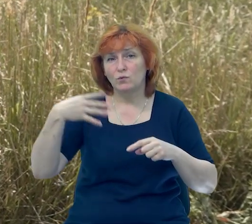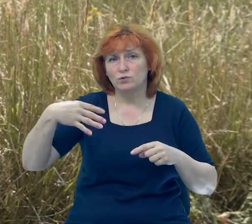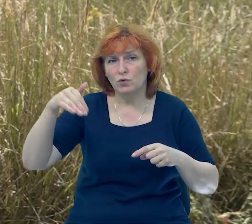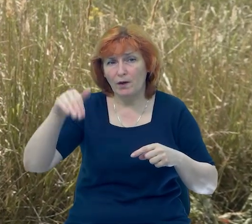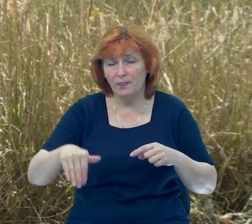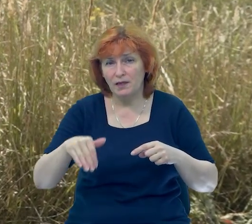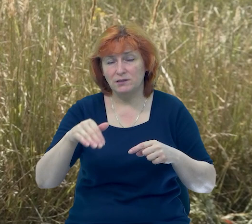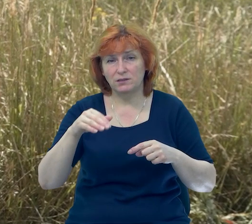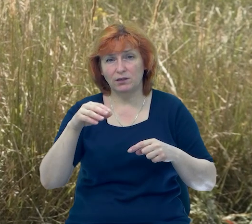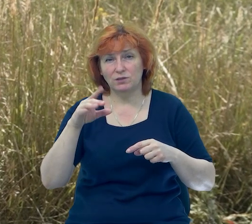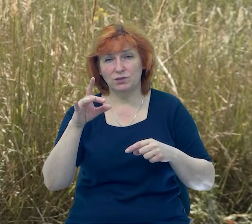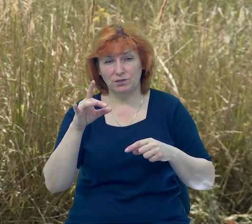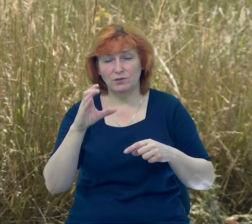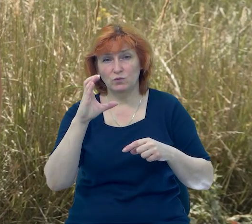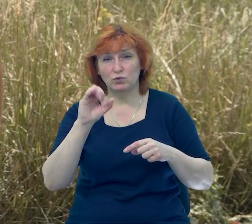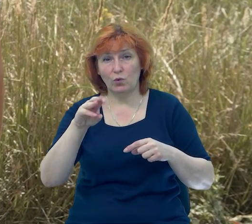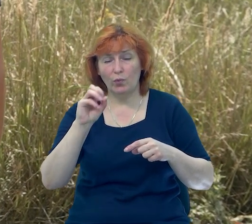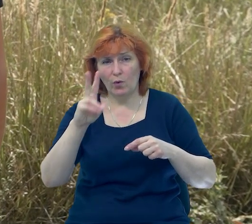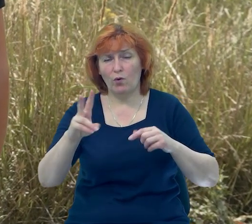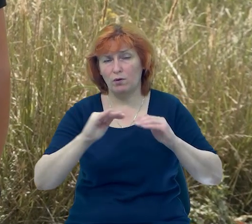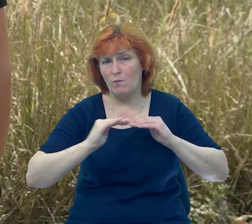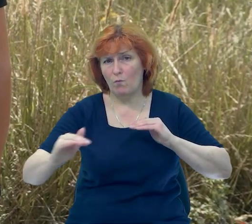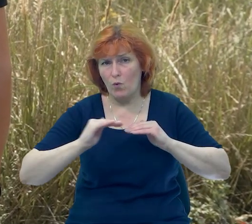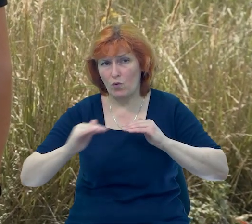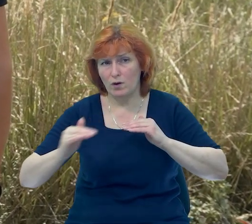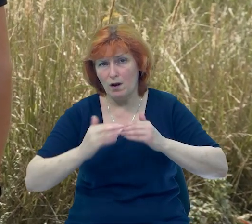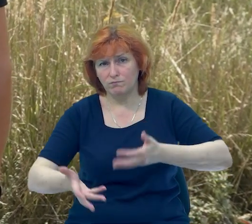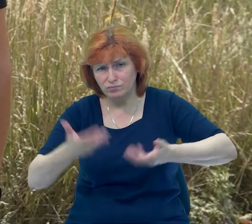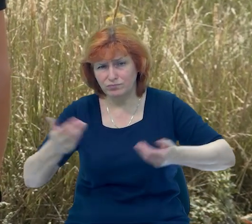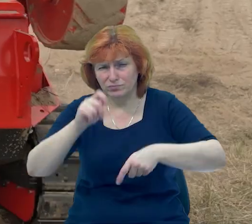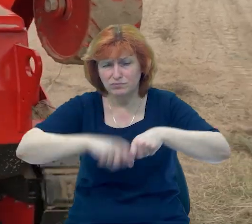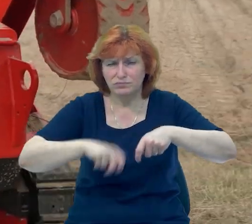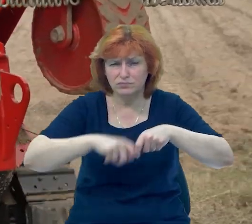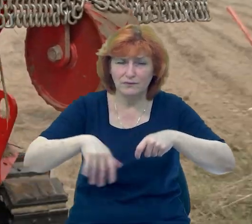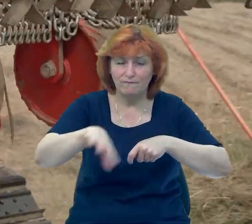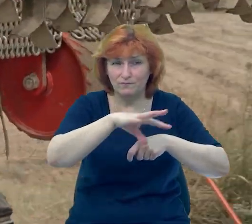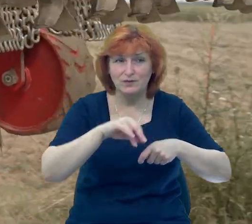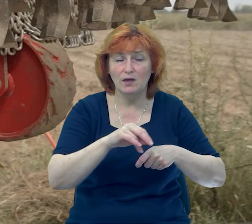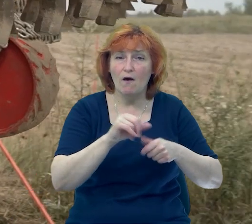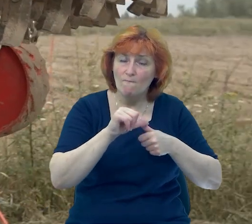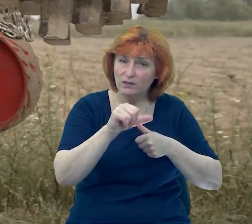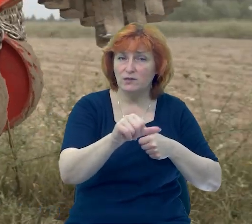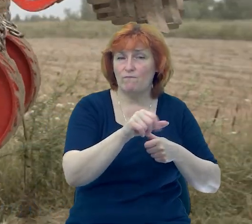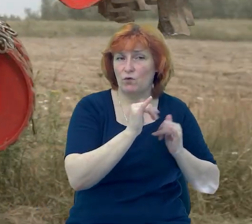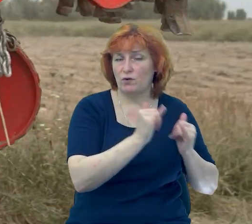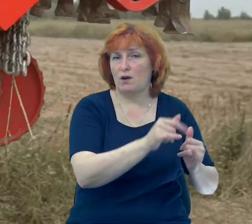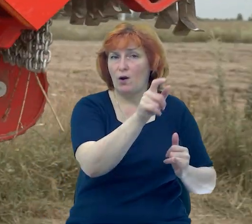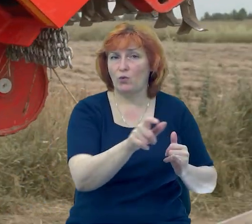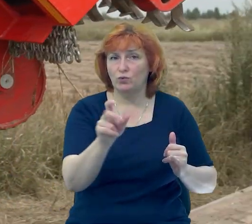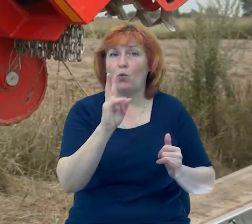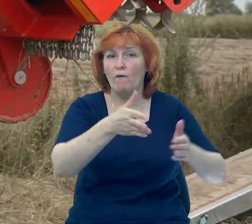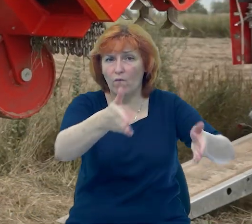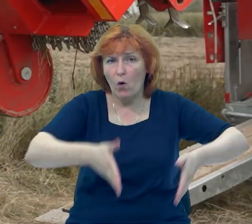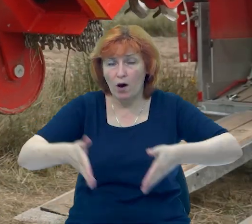гектарів землі. З них 37 – це сільськогосподарські уїзді. Дарій Янушкевич, Олексій Жернов, Суспільне